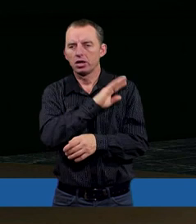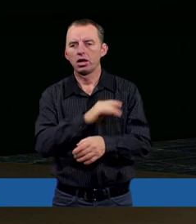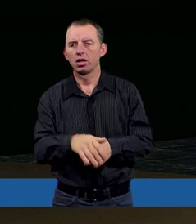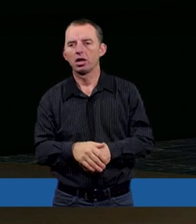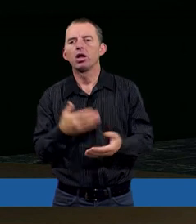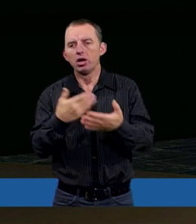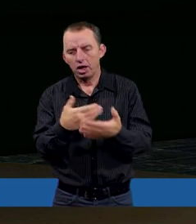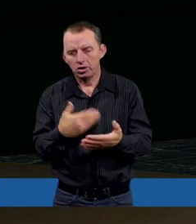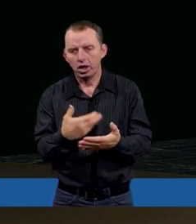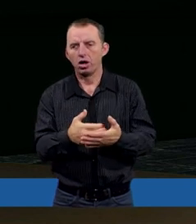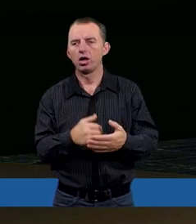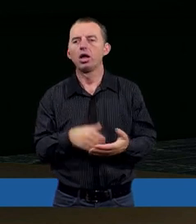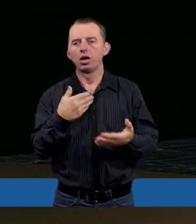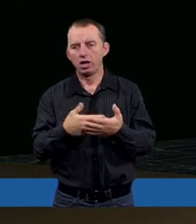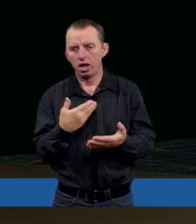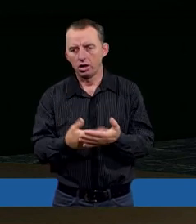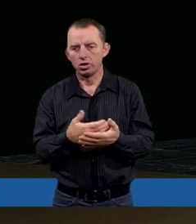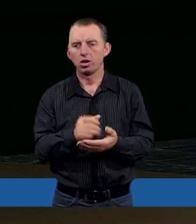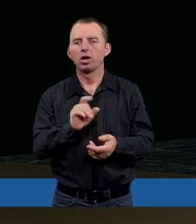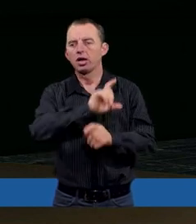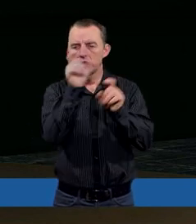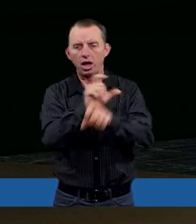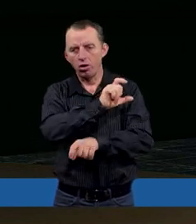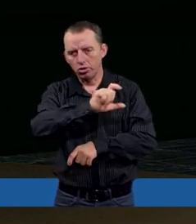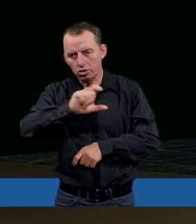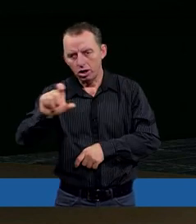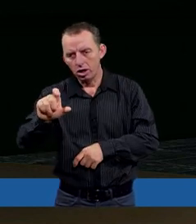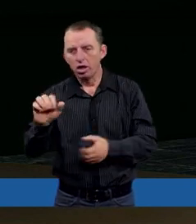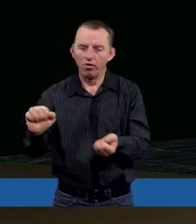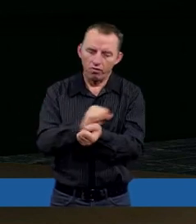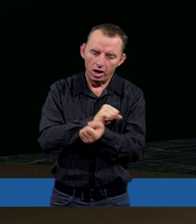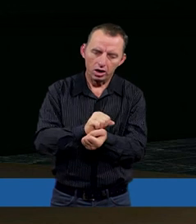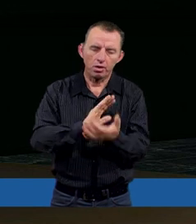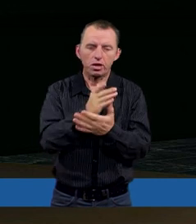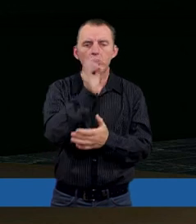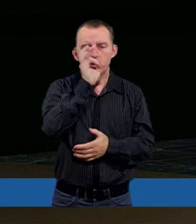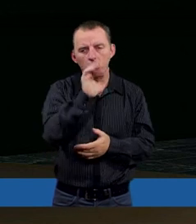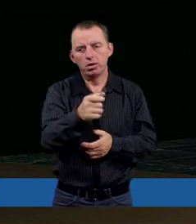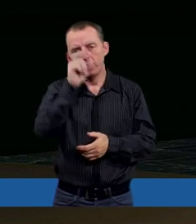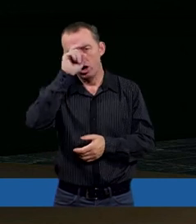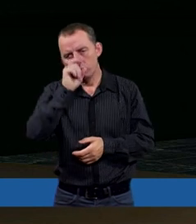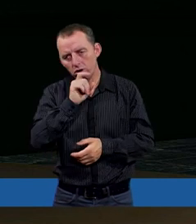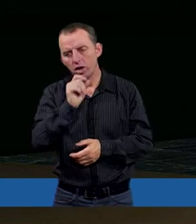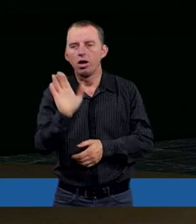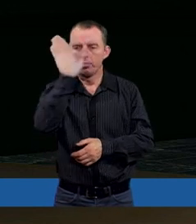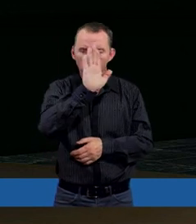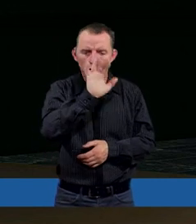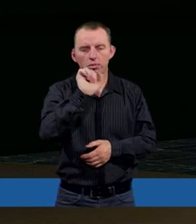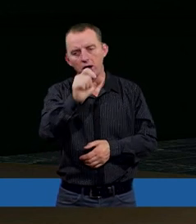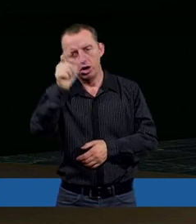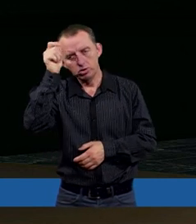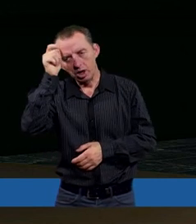ludzi. Ale dlaczego? Dlatego, że cały czas jest walka między dobrym a złem. Bogiem a